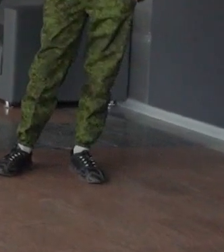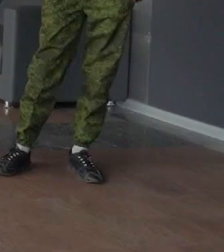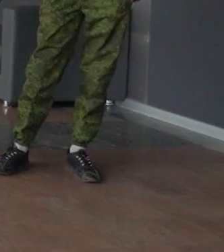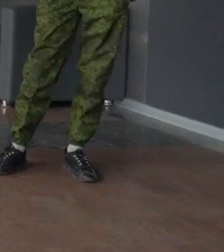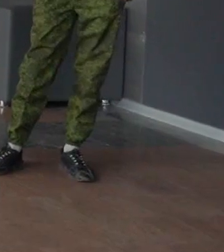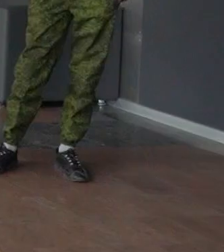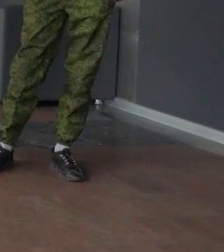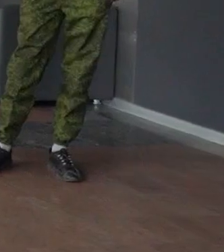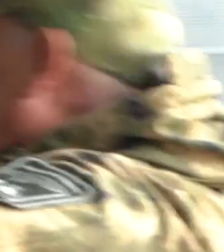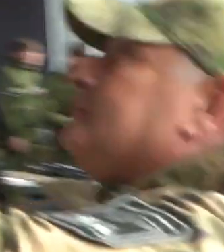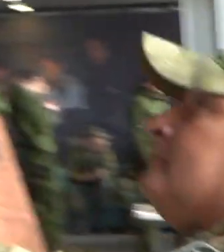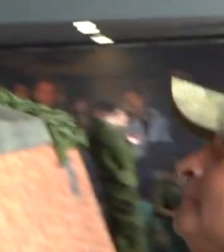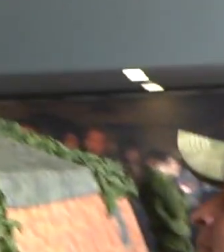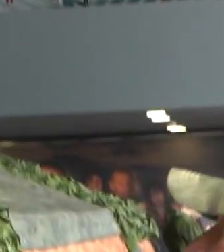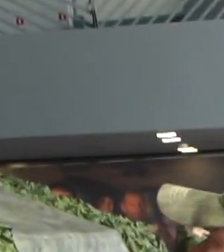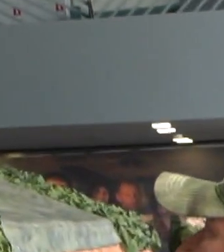военный квадрокоптер.